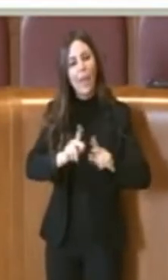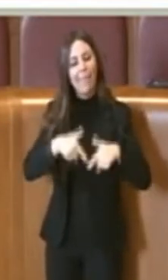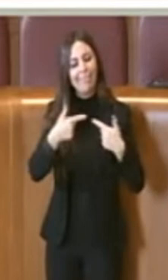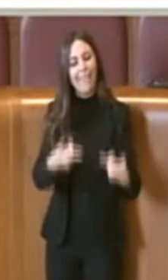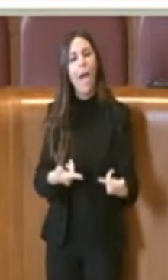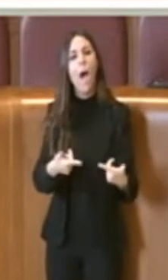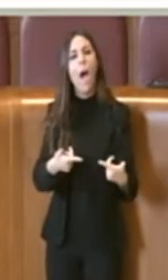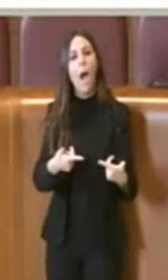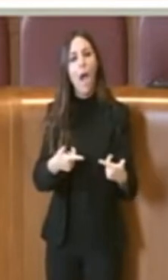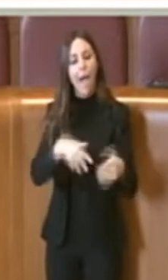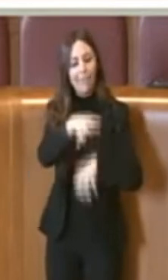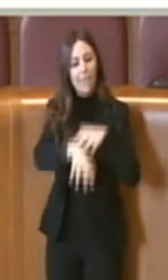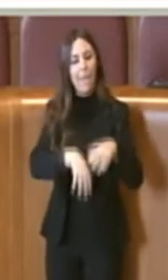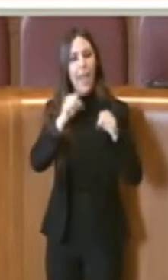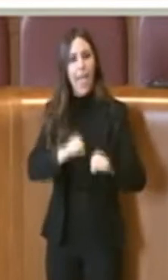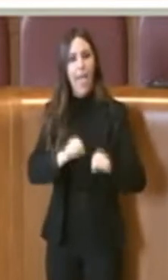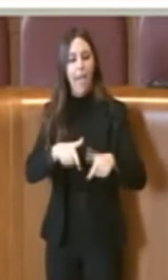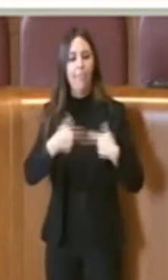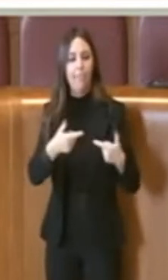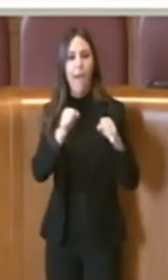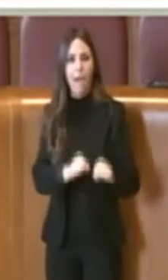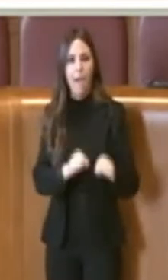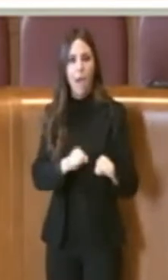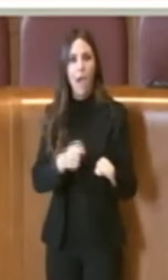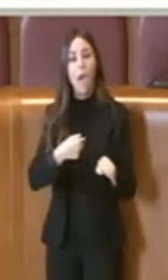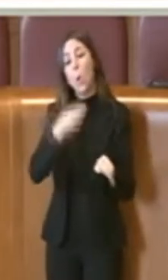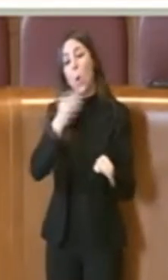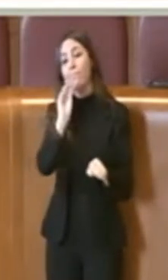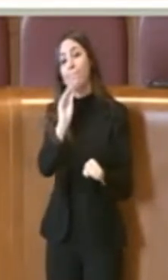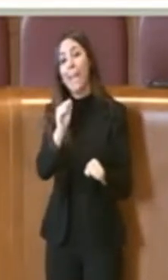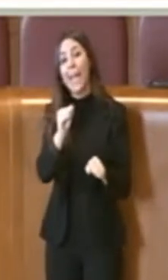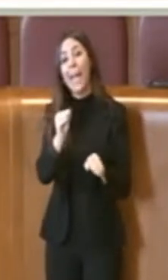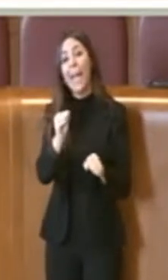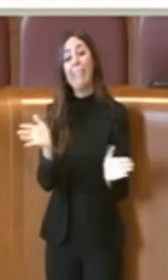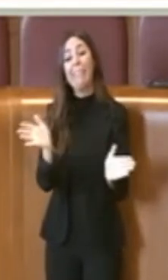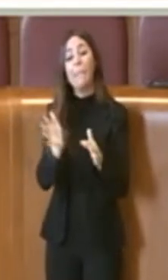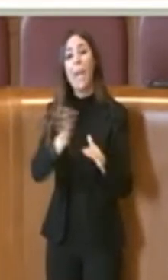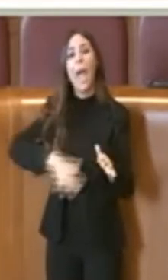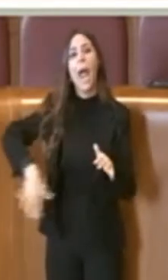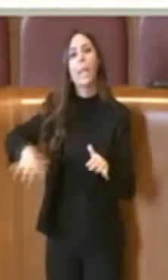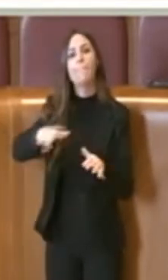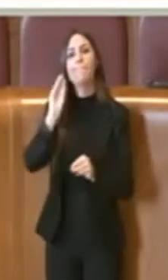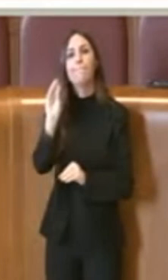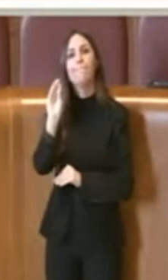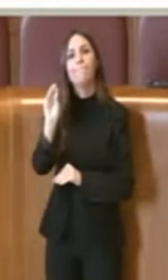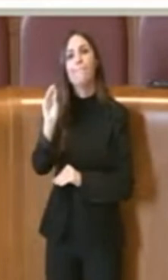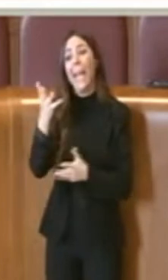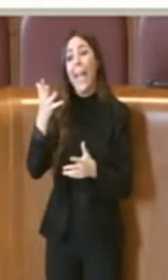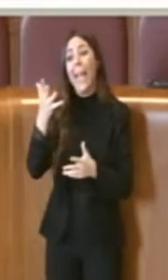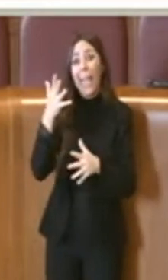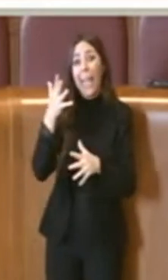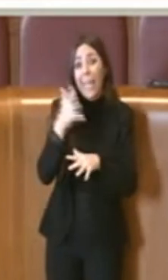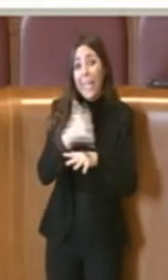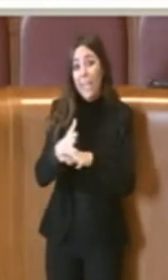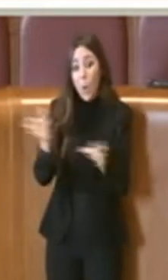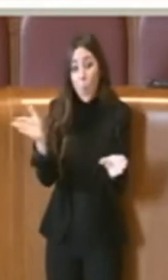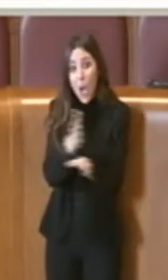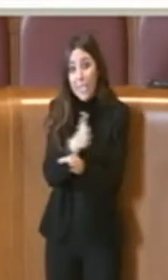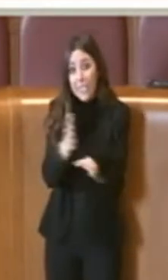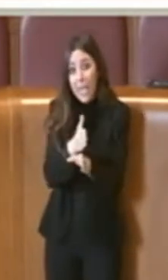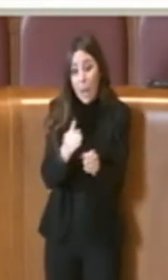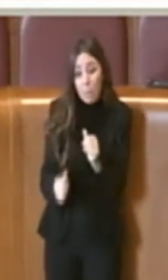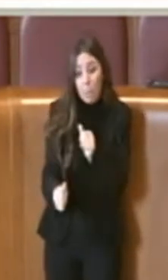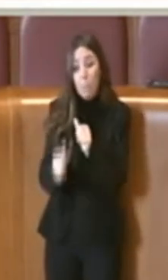questo caso degli animali, perciò noi chiediamo semplicemente al Dipartimento Ambiente prima di eseguire ogni tipo di intervento o di potatura di